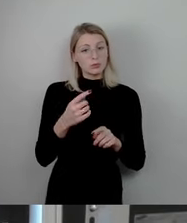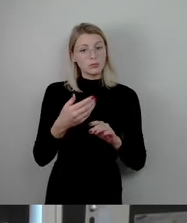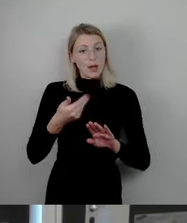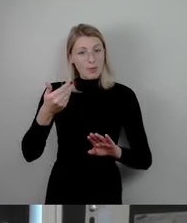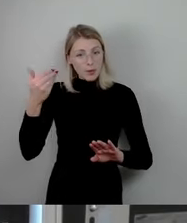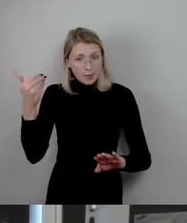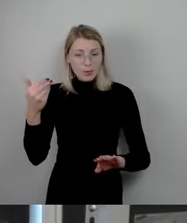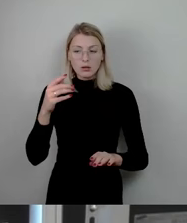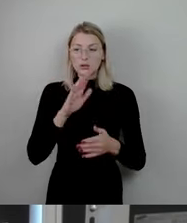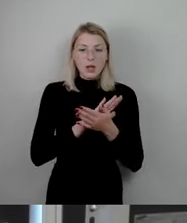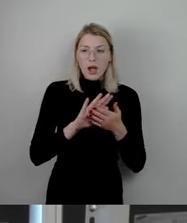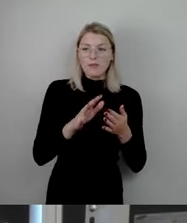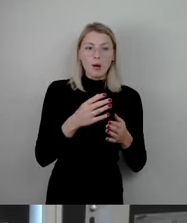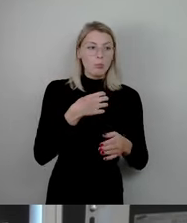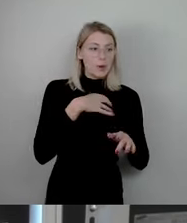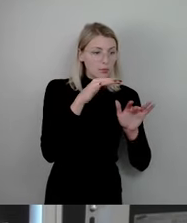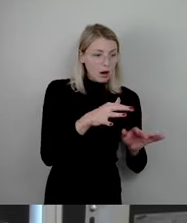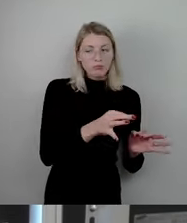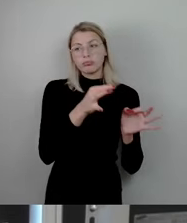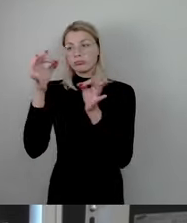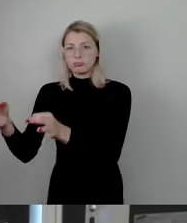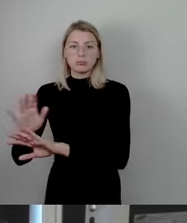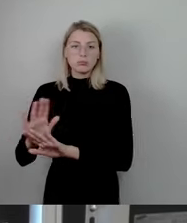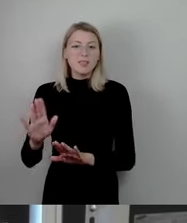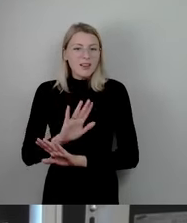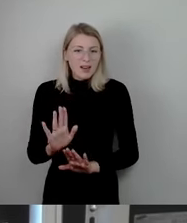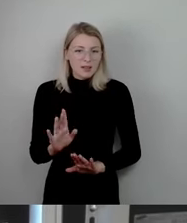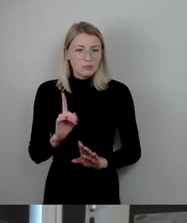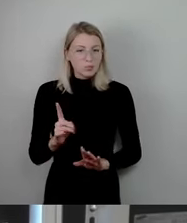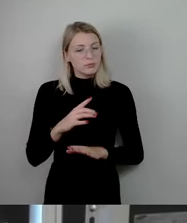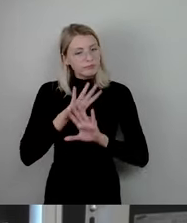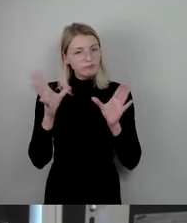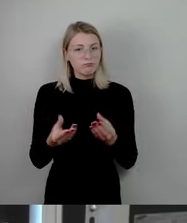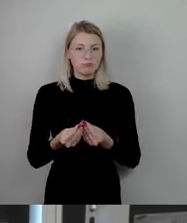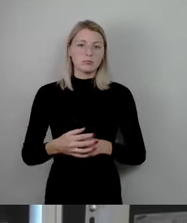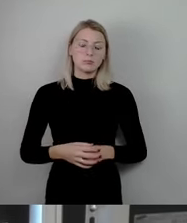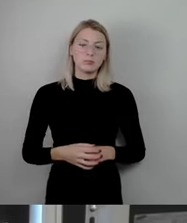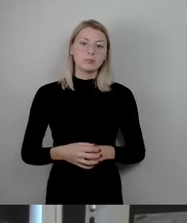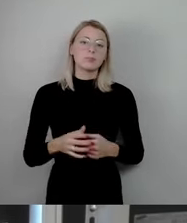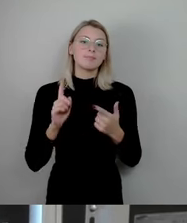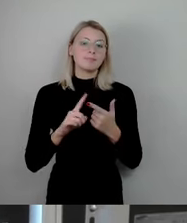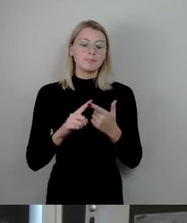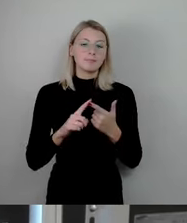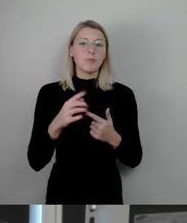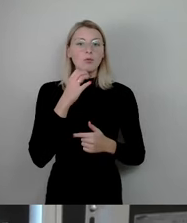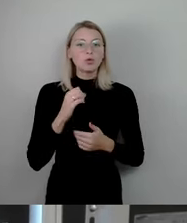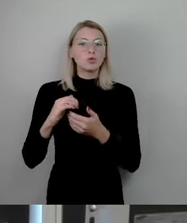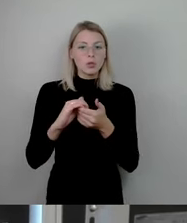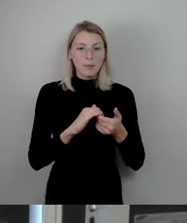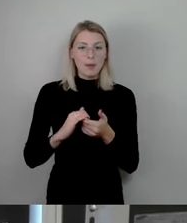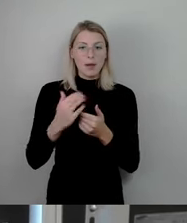Stadt zu verlagern. Zweitens wollen wir die Zusammenarbeit vor Ort stärken und Kräfte bündeln.